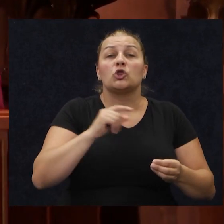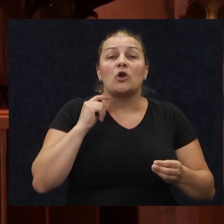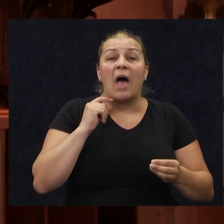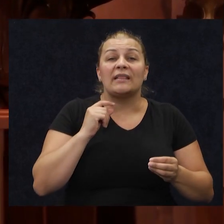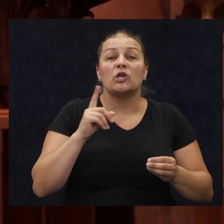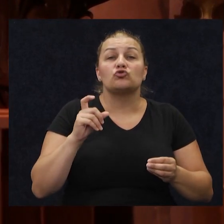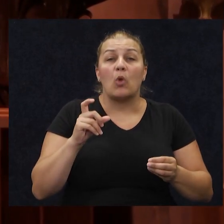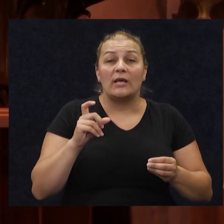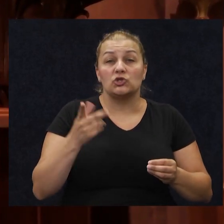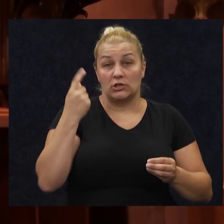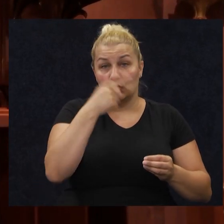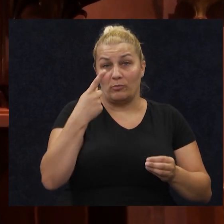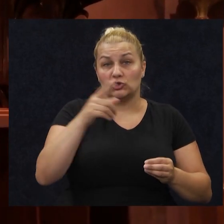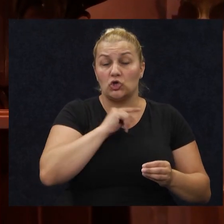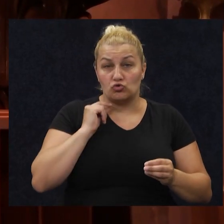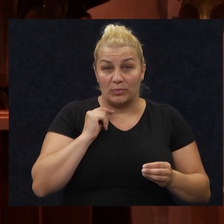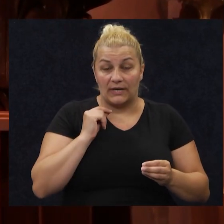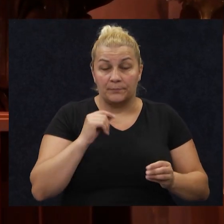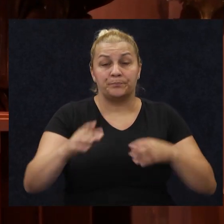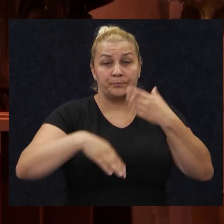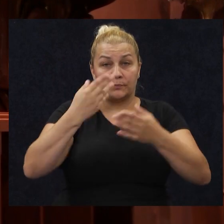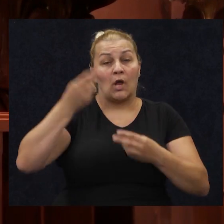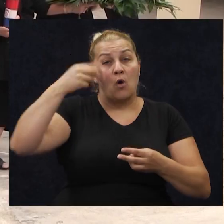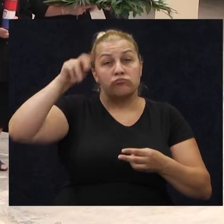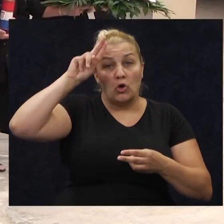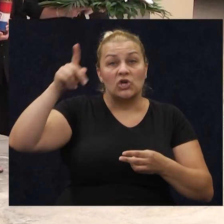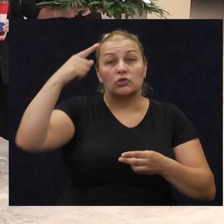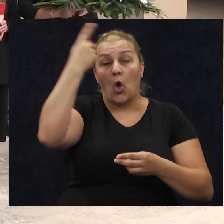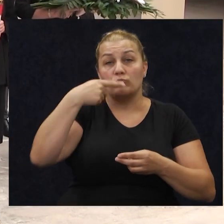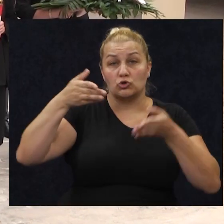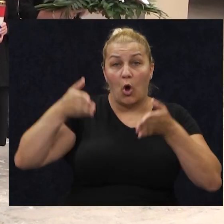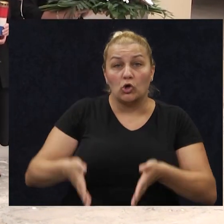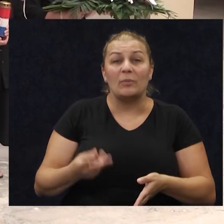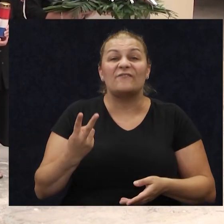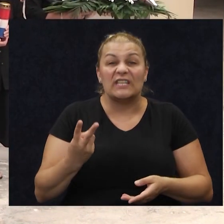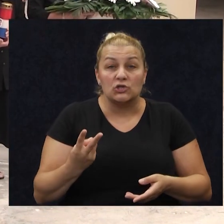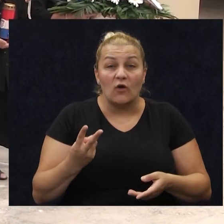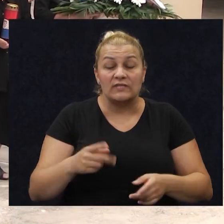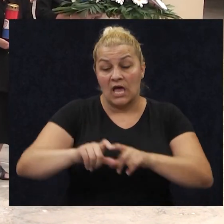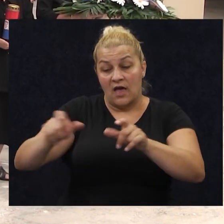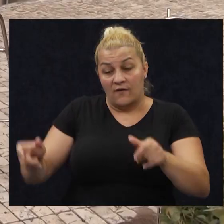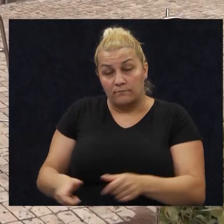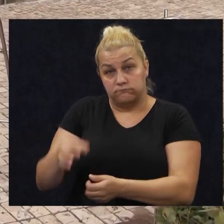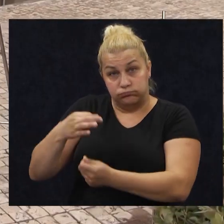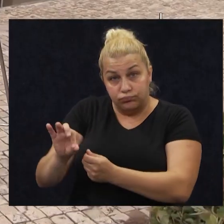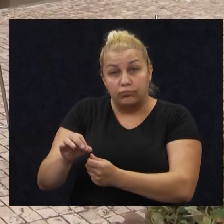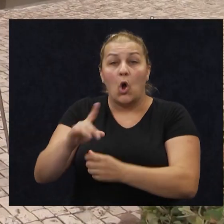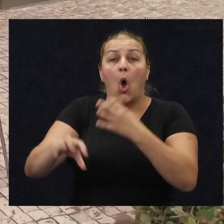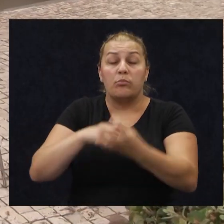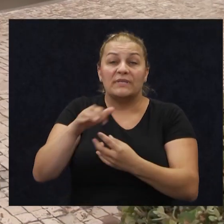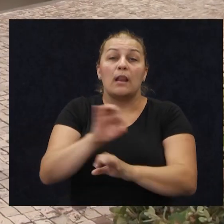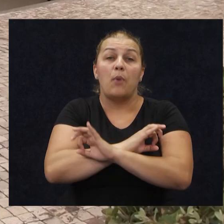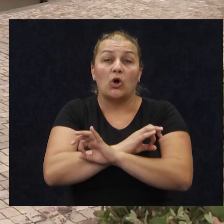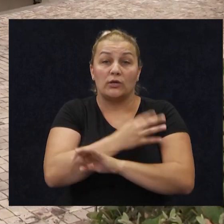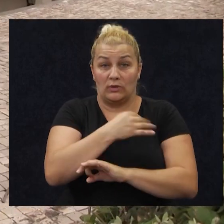župnik. Potom je usjedilo odavanje počasi na omiškom gradskom groblju Vrisovci. Vjenci su položili svijeće, zapalili obitelji